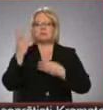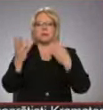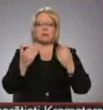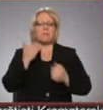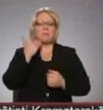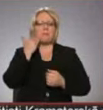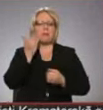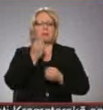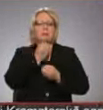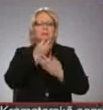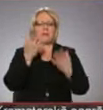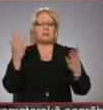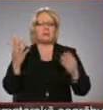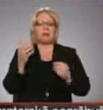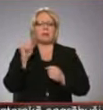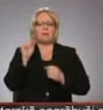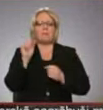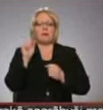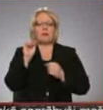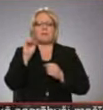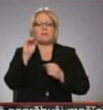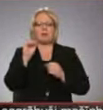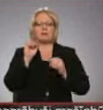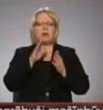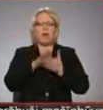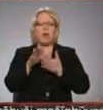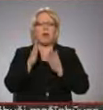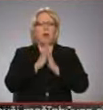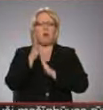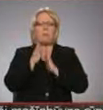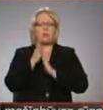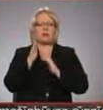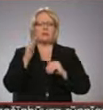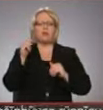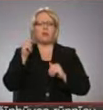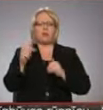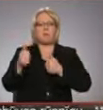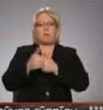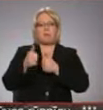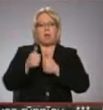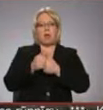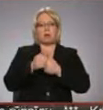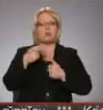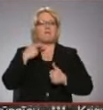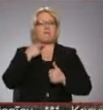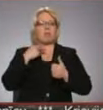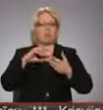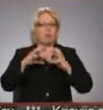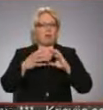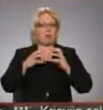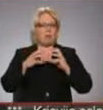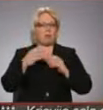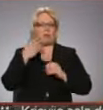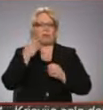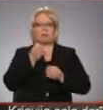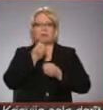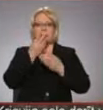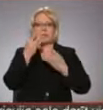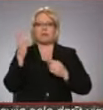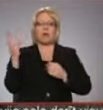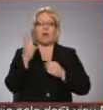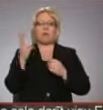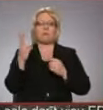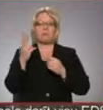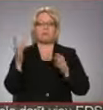baltiem ziediem ziediem, mazi, mazi auglīši. Un blakus ir vilkābele. Un kad zied abas